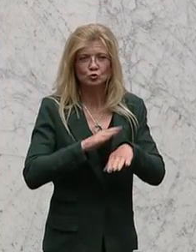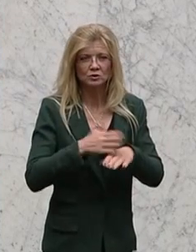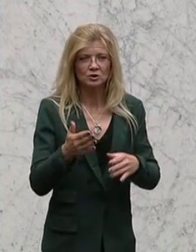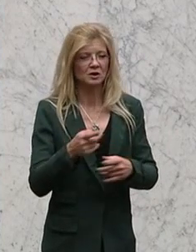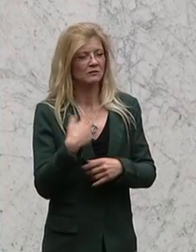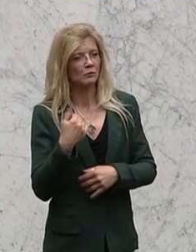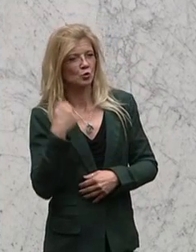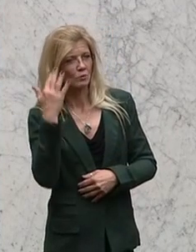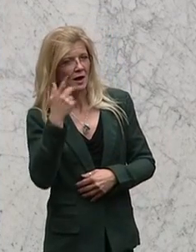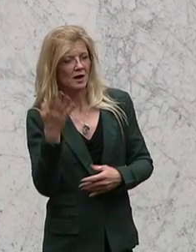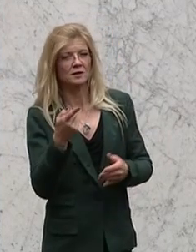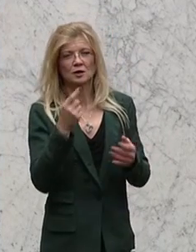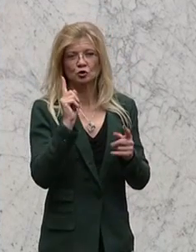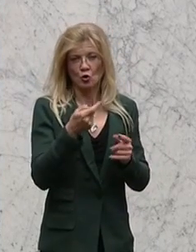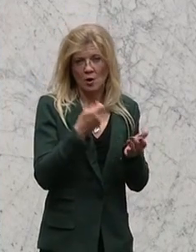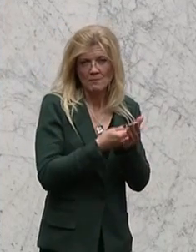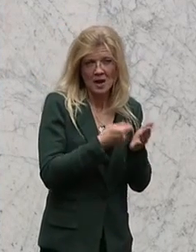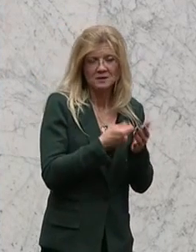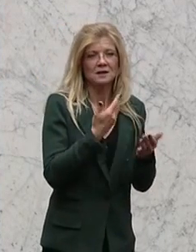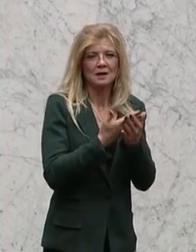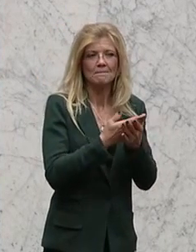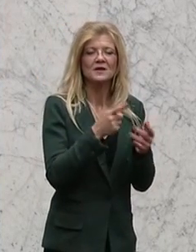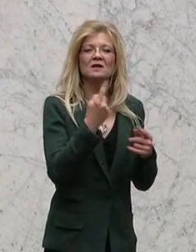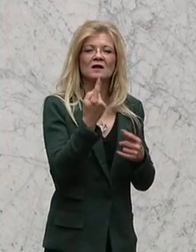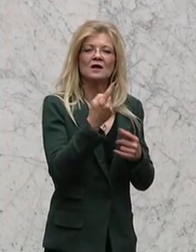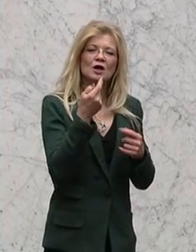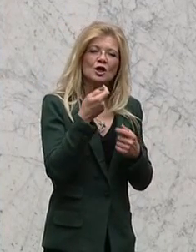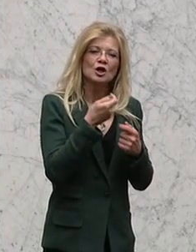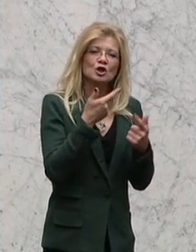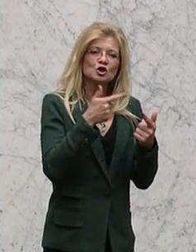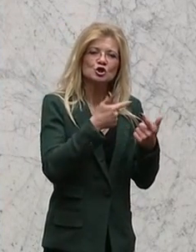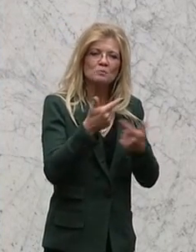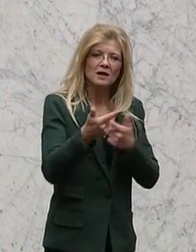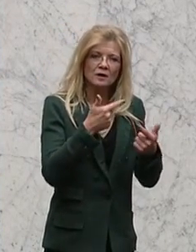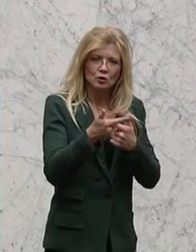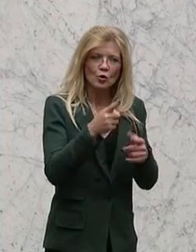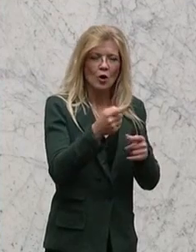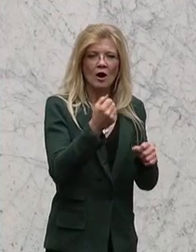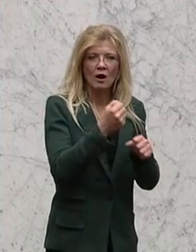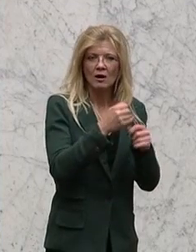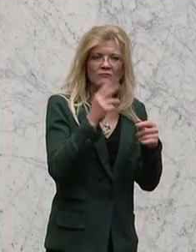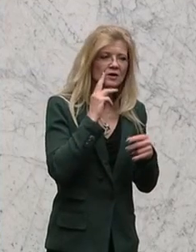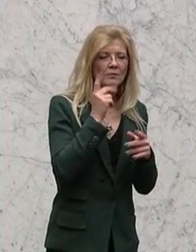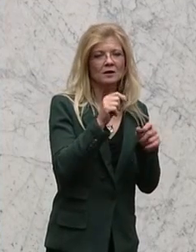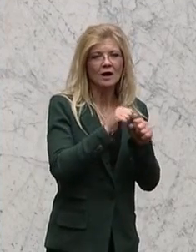dass auch Spediteure spüren, wenn sie Österreich in irgendeiner Form zusätzlich belasten.